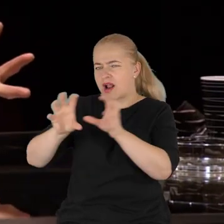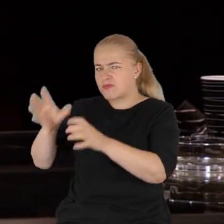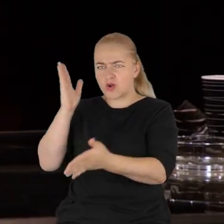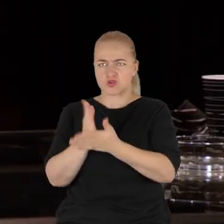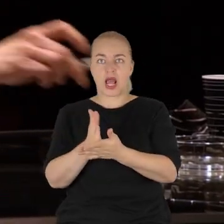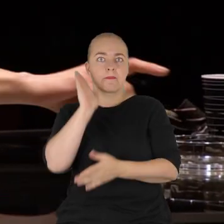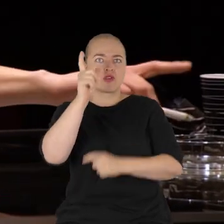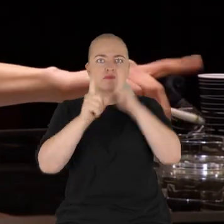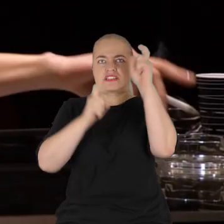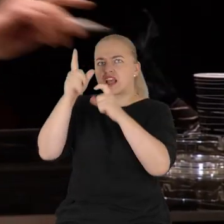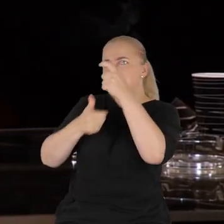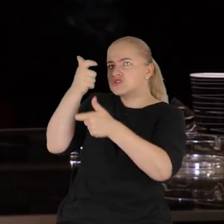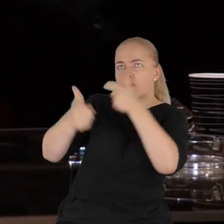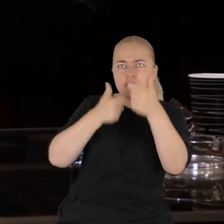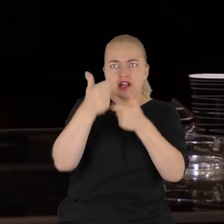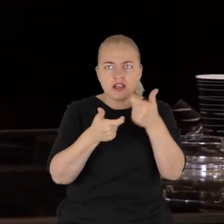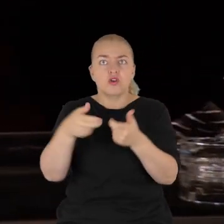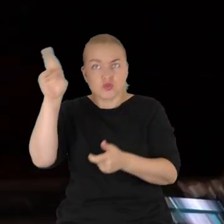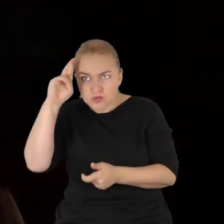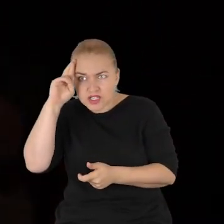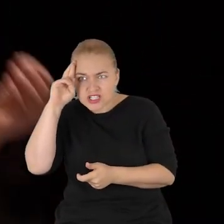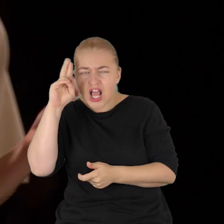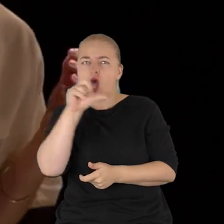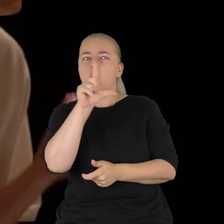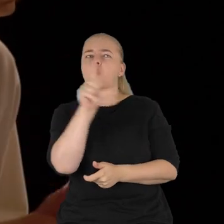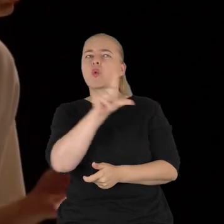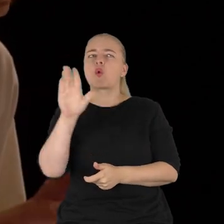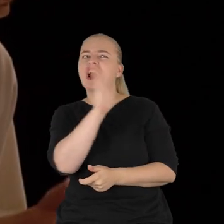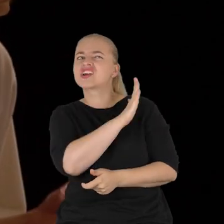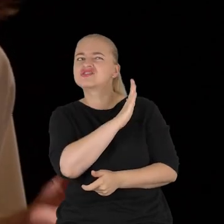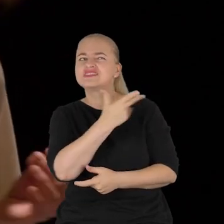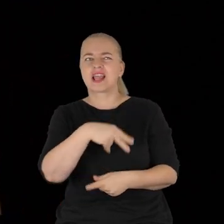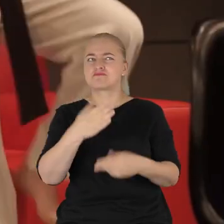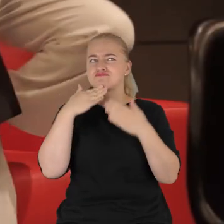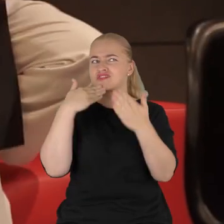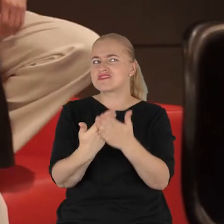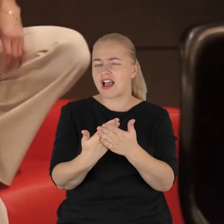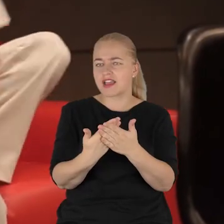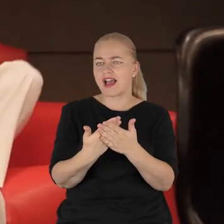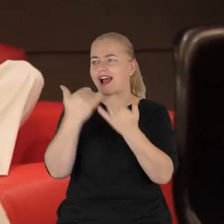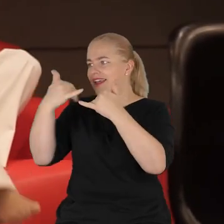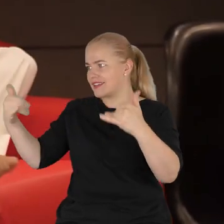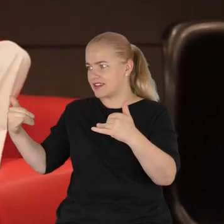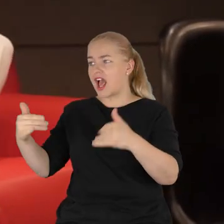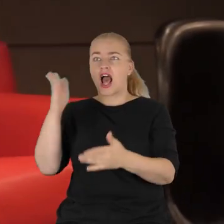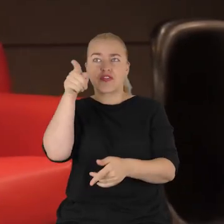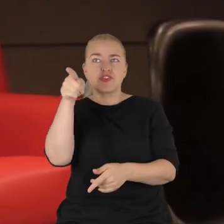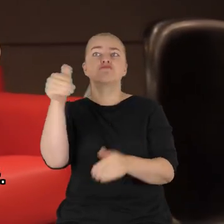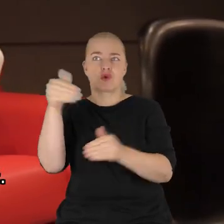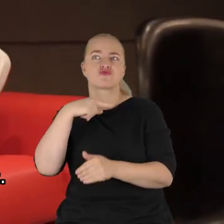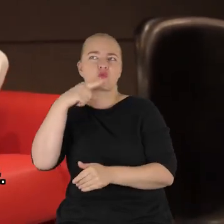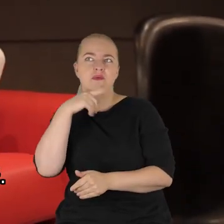Zrobili mu zdjęcia, rozumiesz? Ale Łukasz się nie przyznaje. Ale im się przyznaje. Ja się wyspowiadała z tym wszystkim swoim płacem.